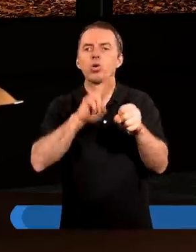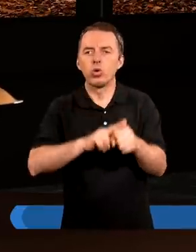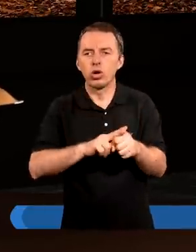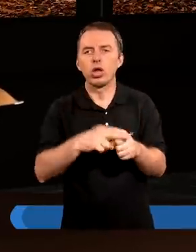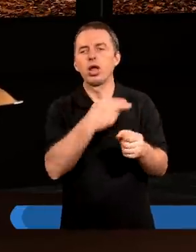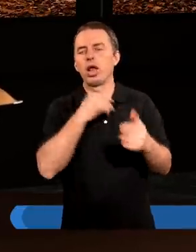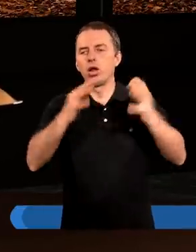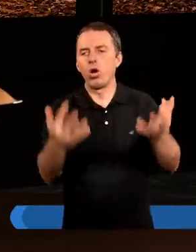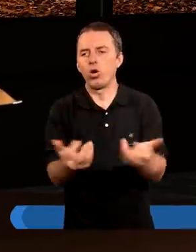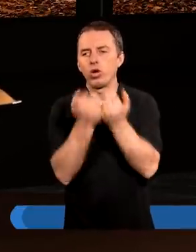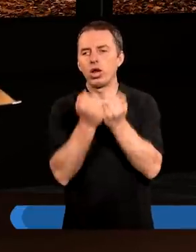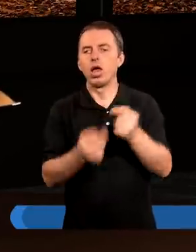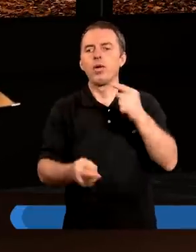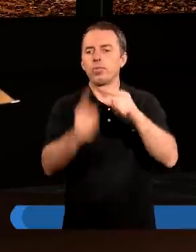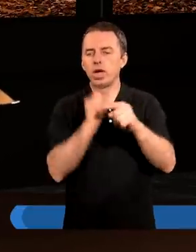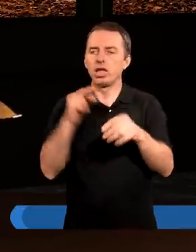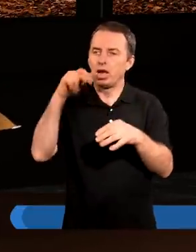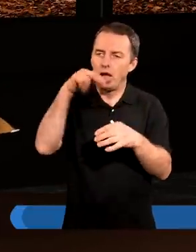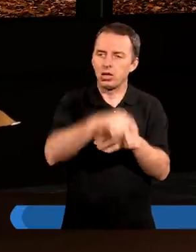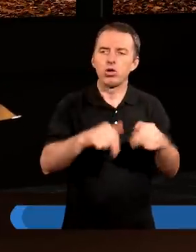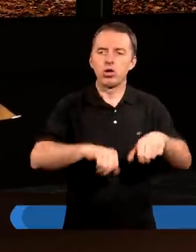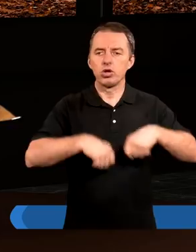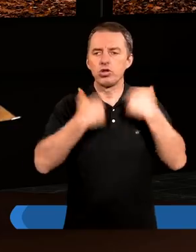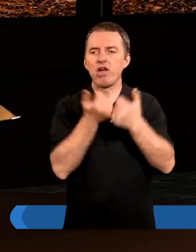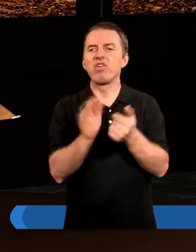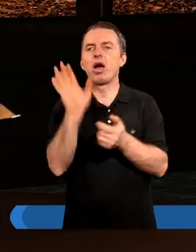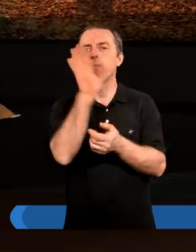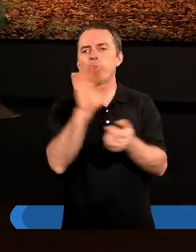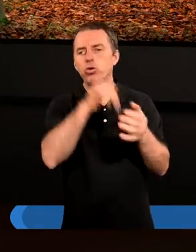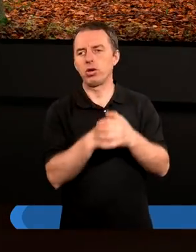nas ocali przed nadchodzącym gniewem Bożym.